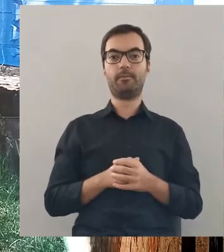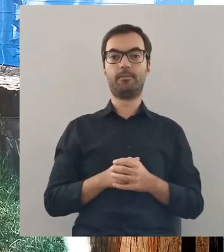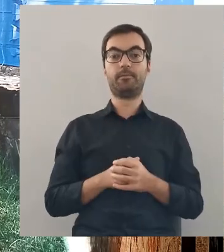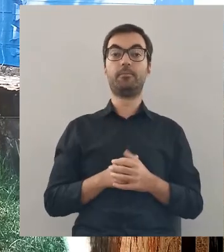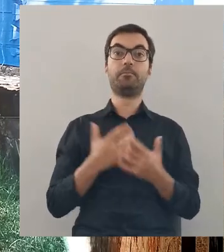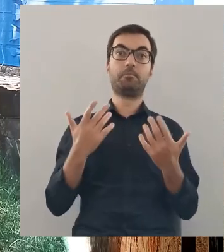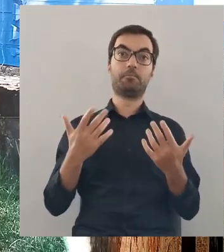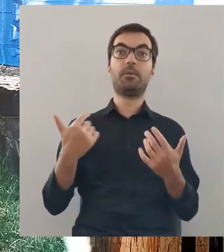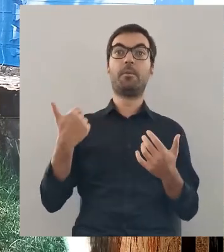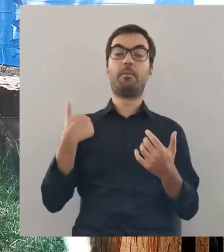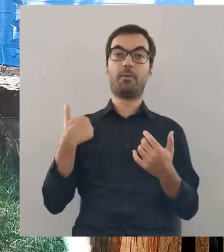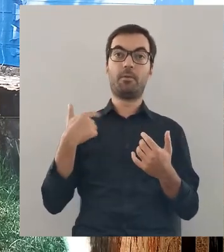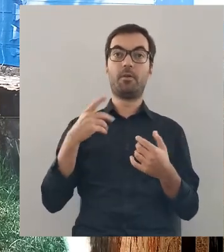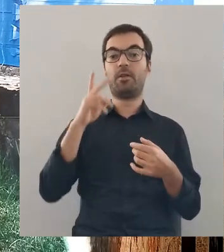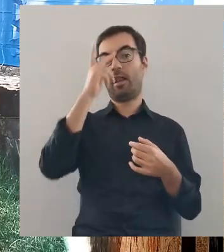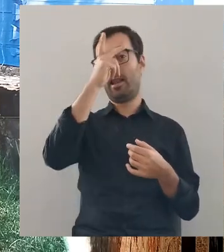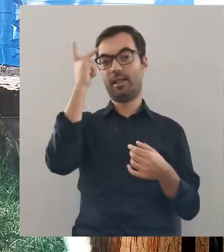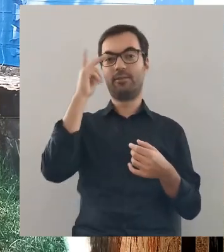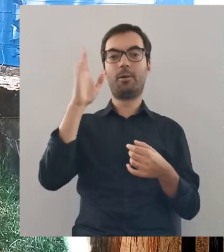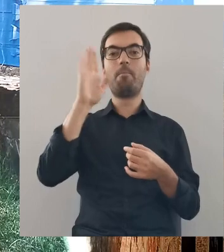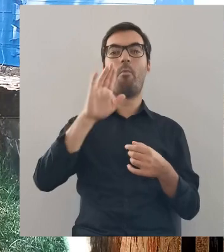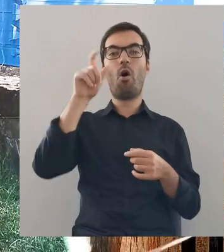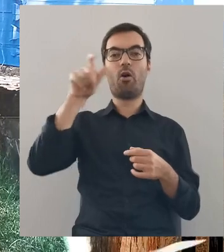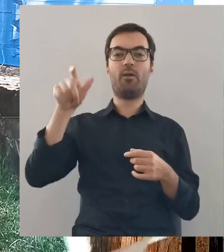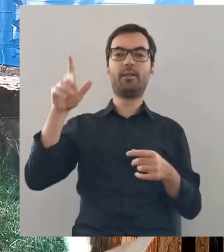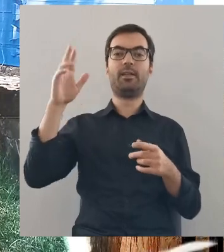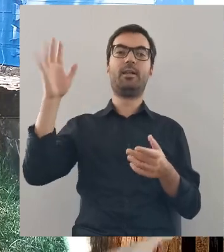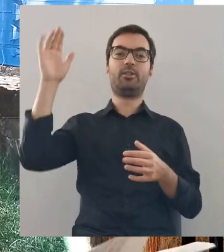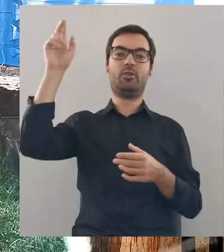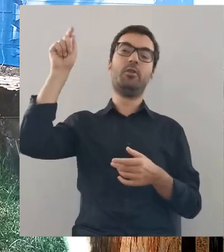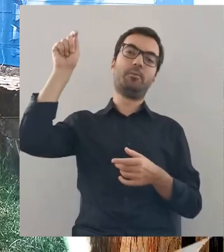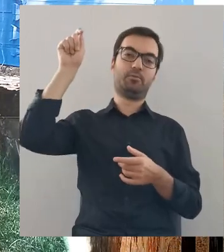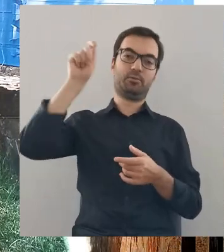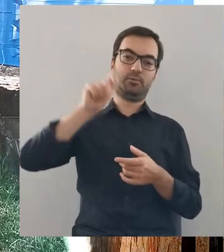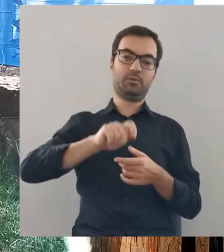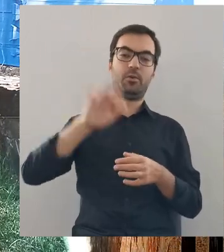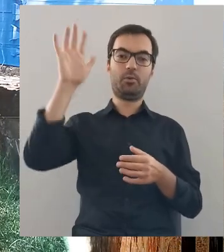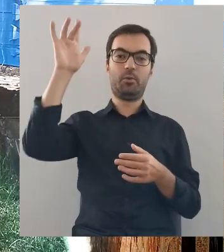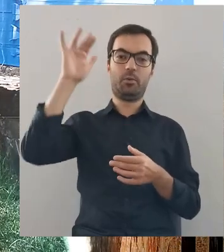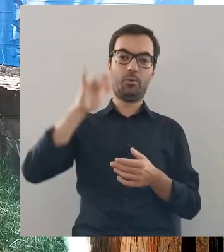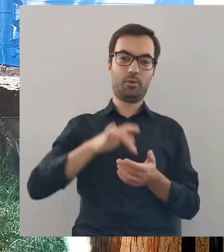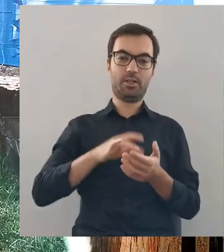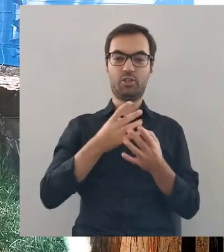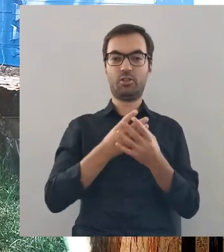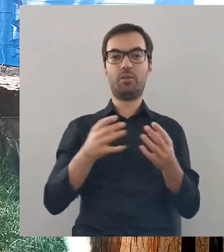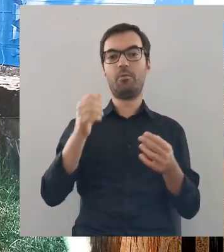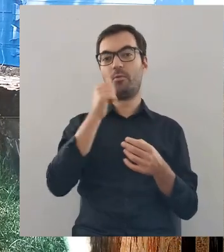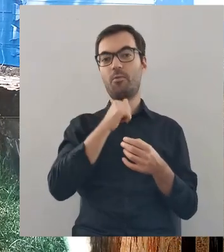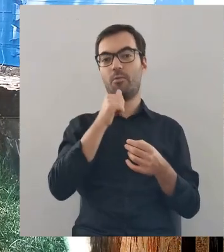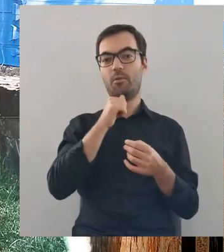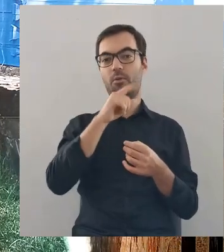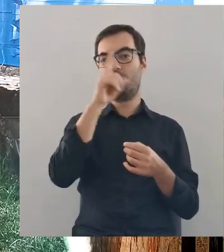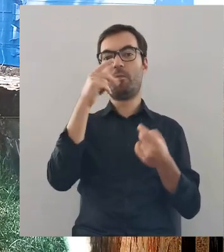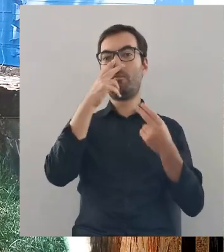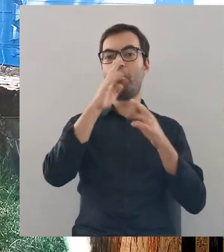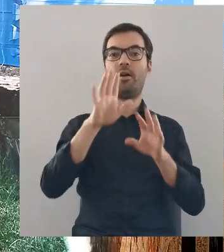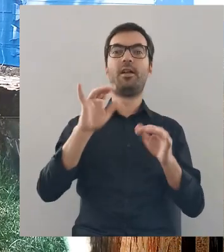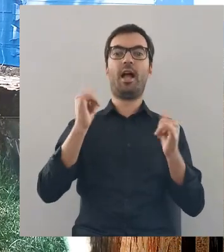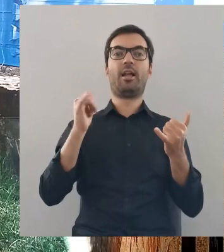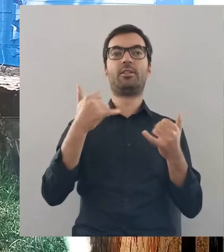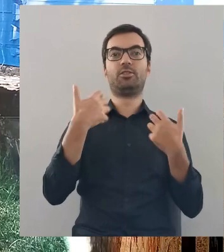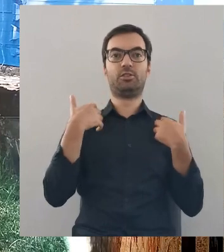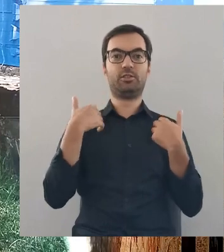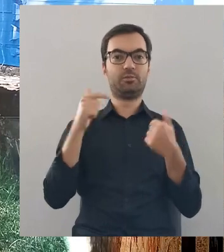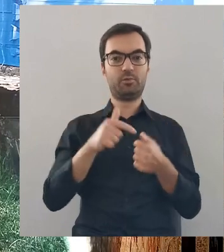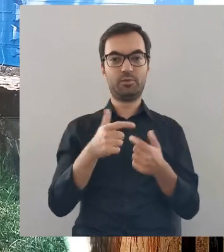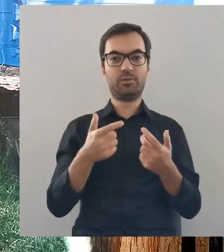no to zdarzało się tak, że litewscy bogowie schodzili na ziemię i próbowali ludziom